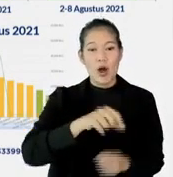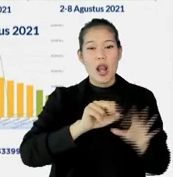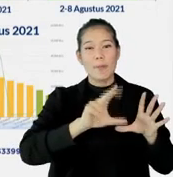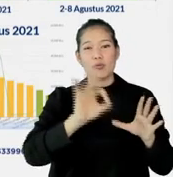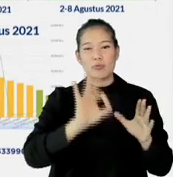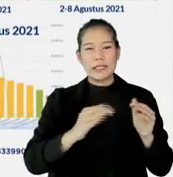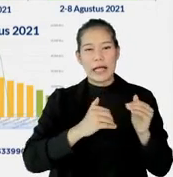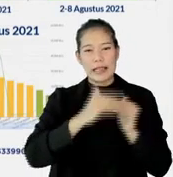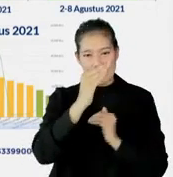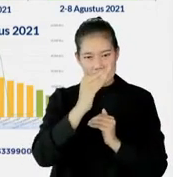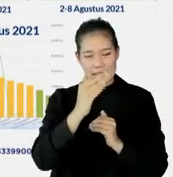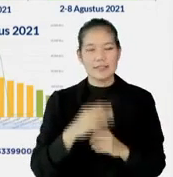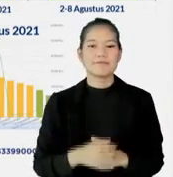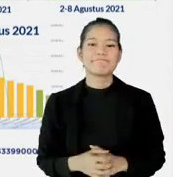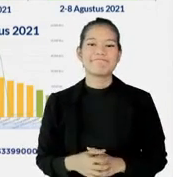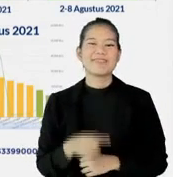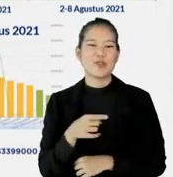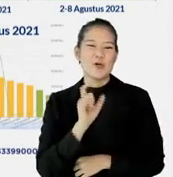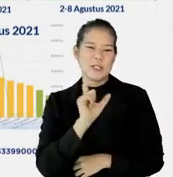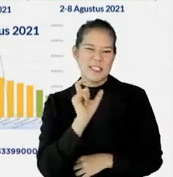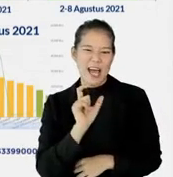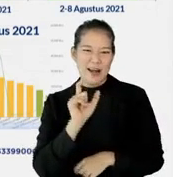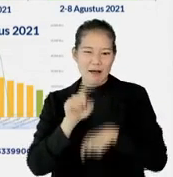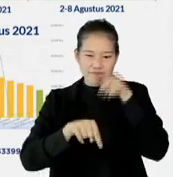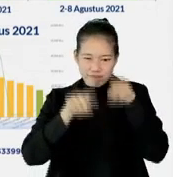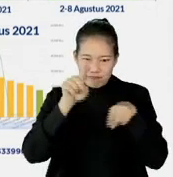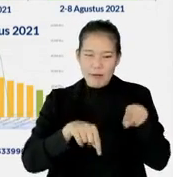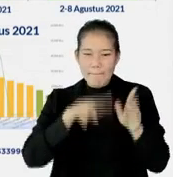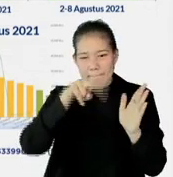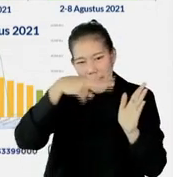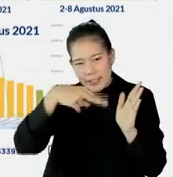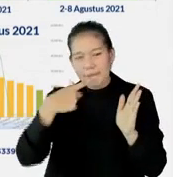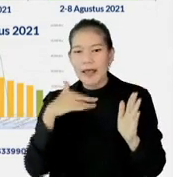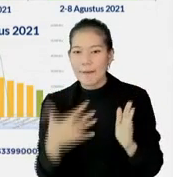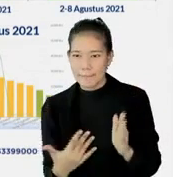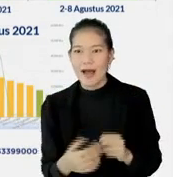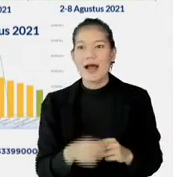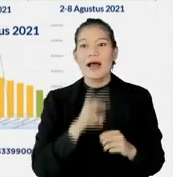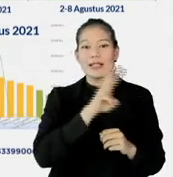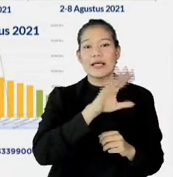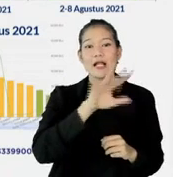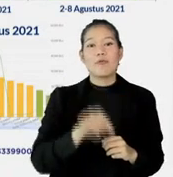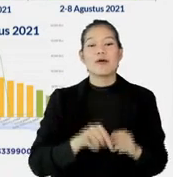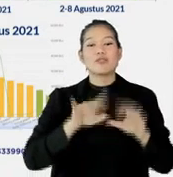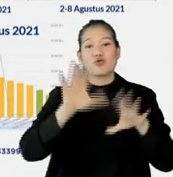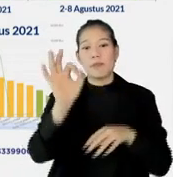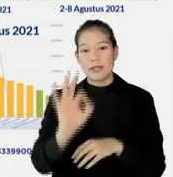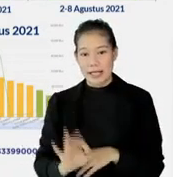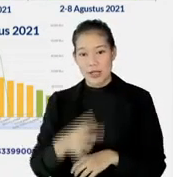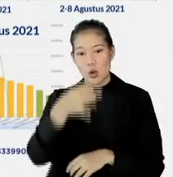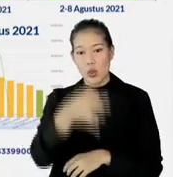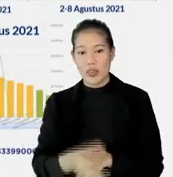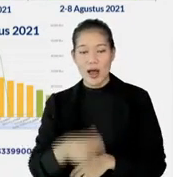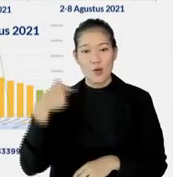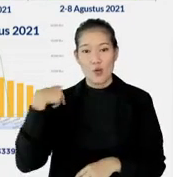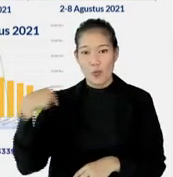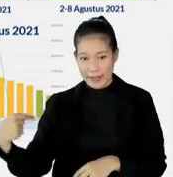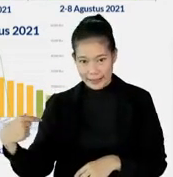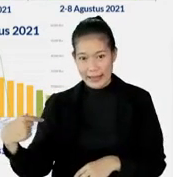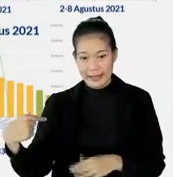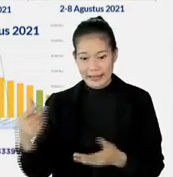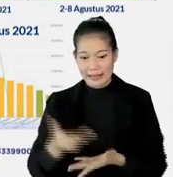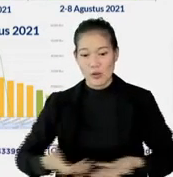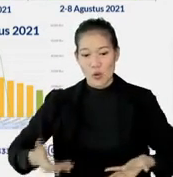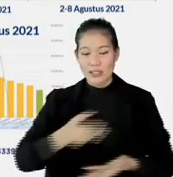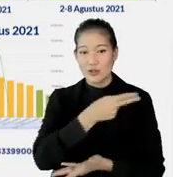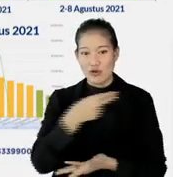atas 80 persen. Gitu ya. Ini cara baca grafiknya seperti itu. Jadi ada 35,10 persen, kabupaten kota yang ada